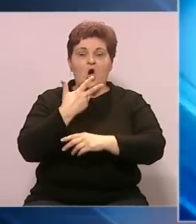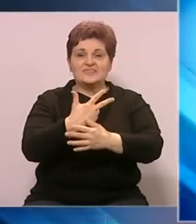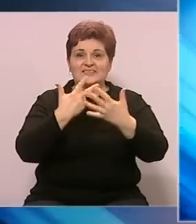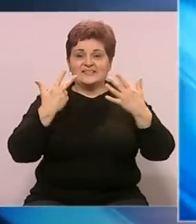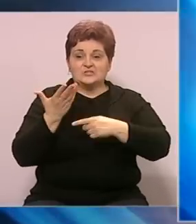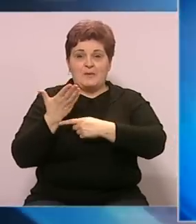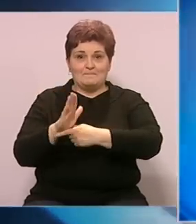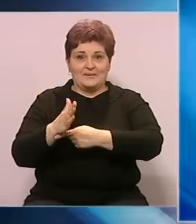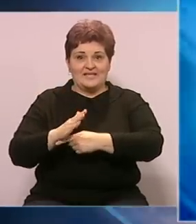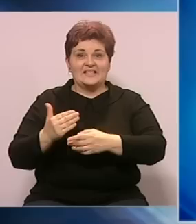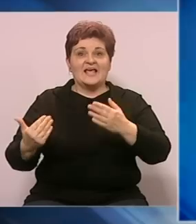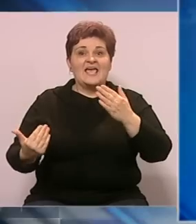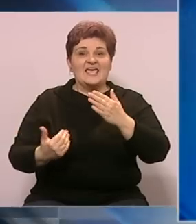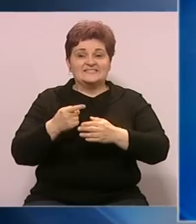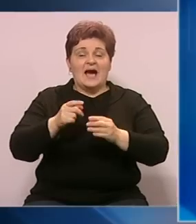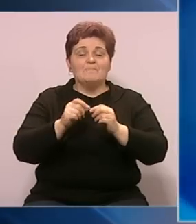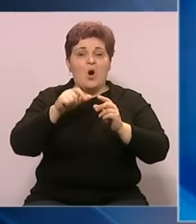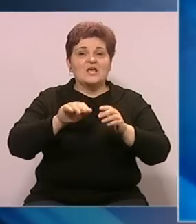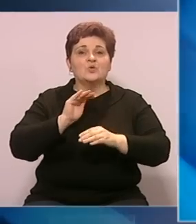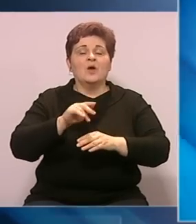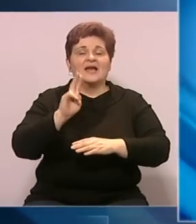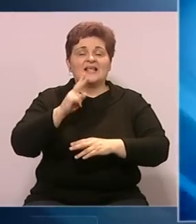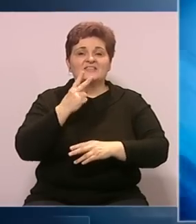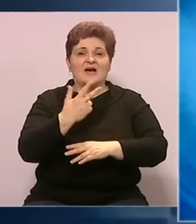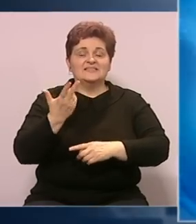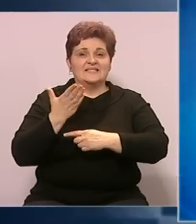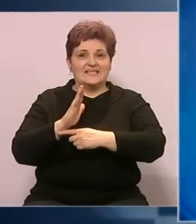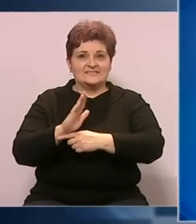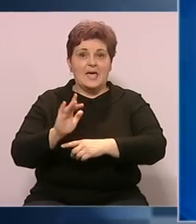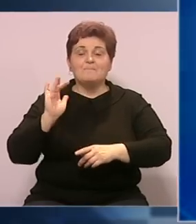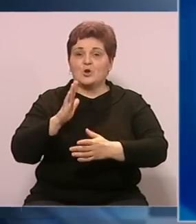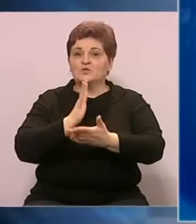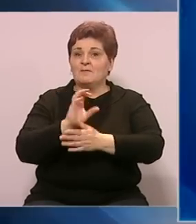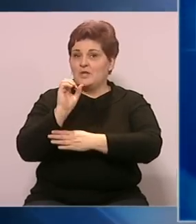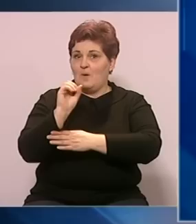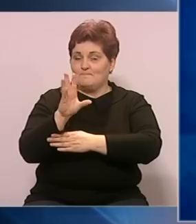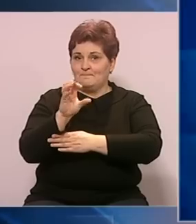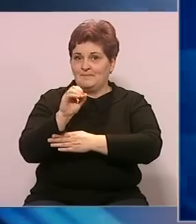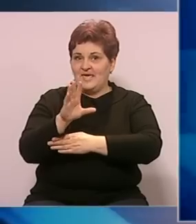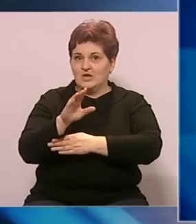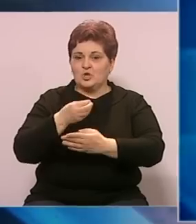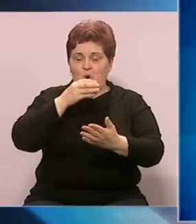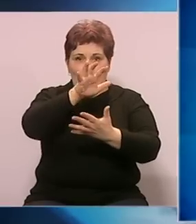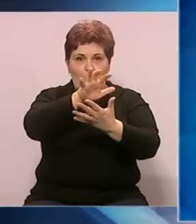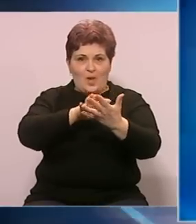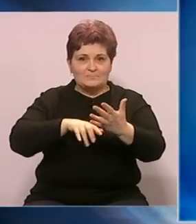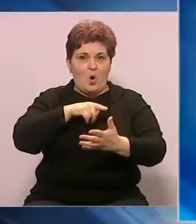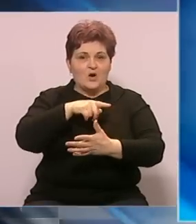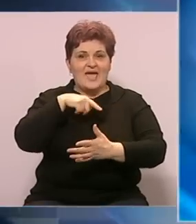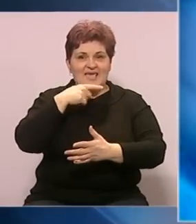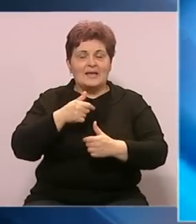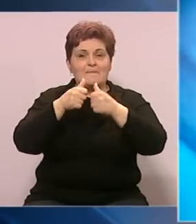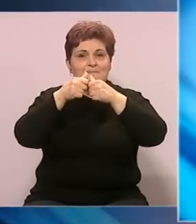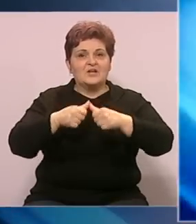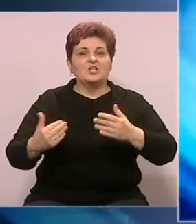prisutnih za novu mandatarku glasala su 23 poslanika. Protiv je bilo 15. U ekspozeu Krišto je najavila da će